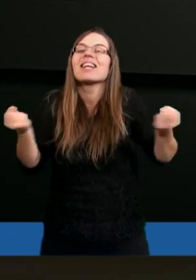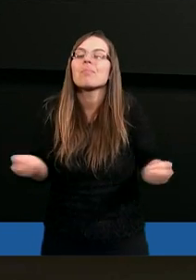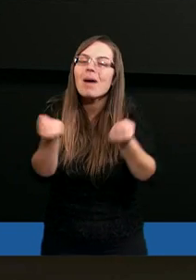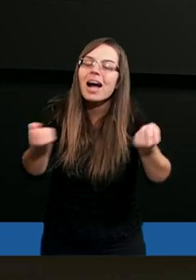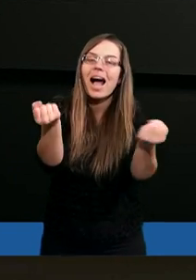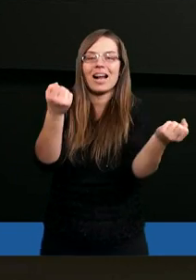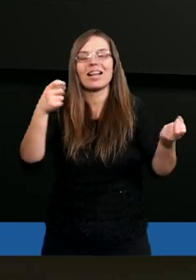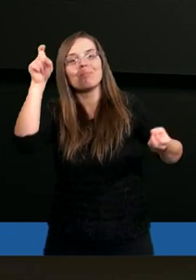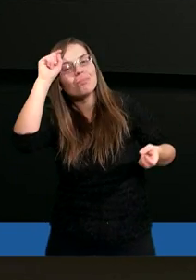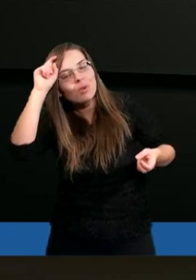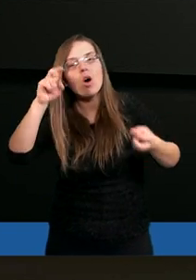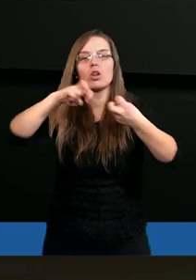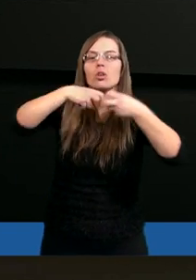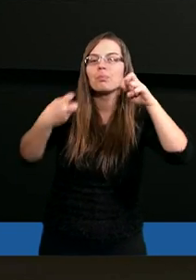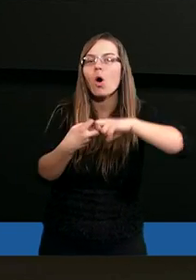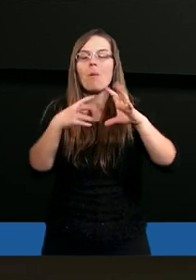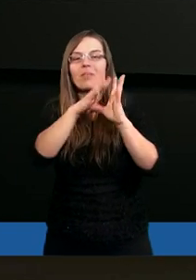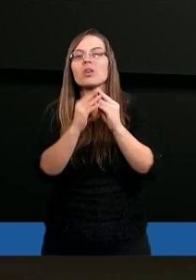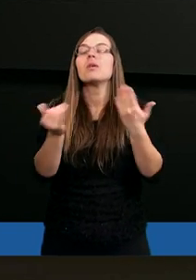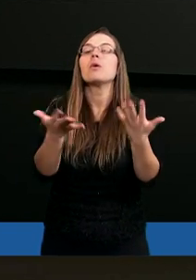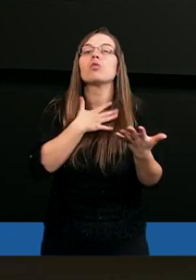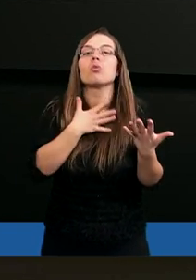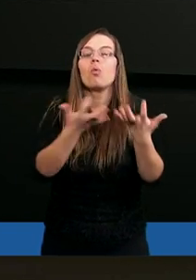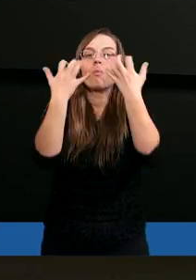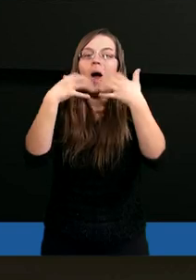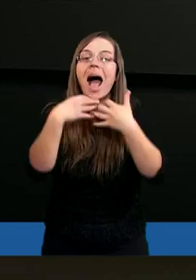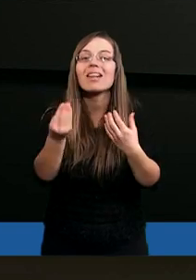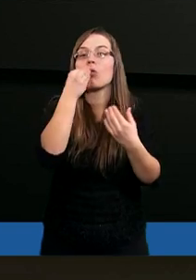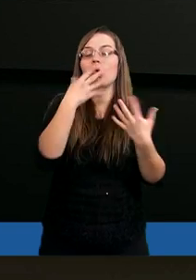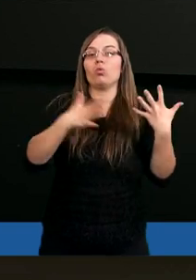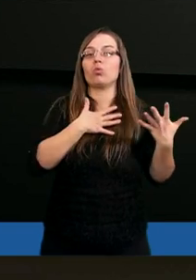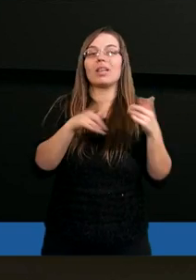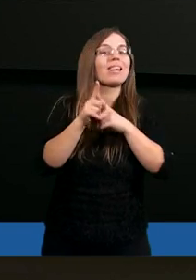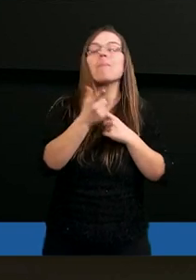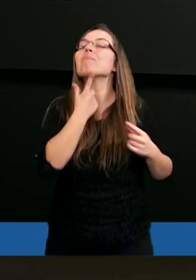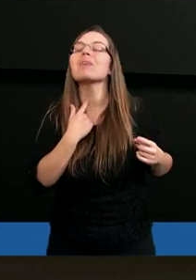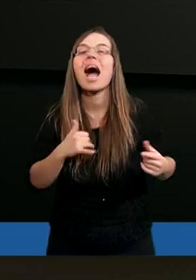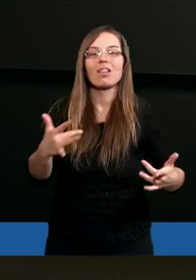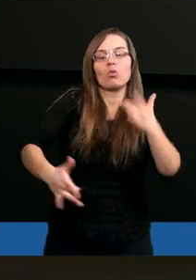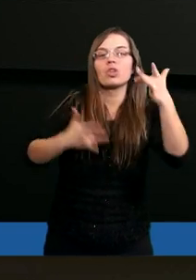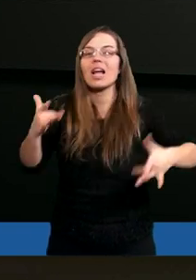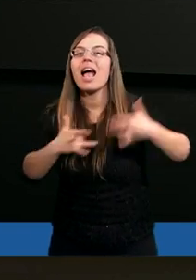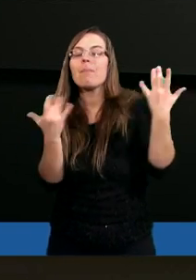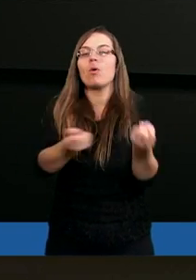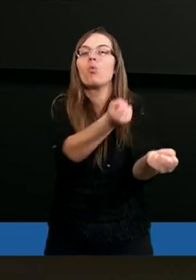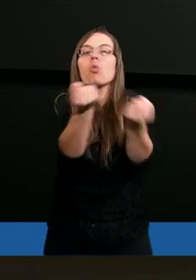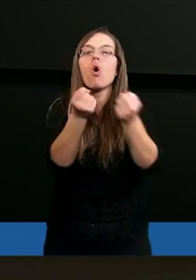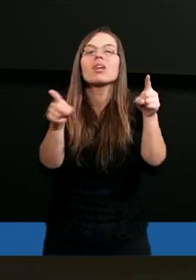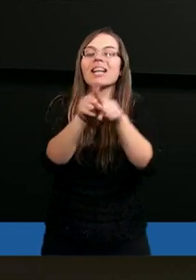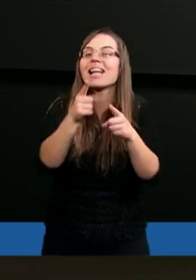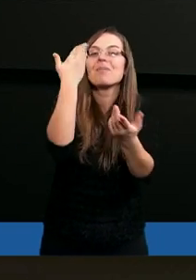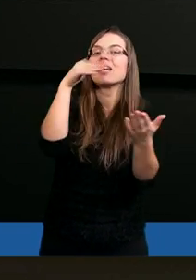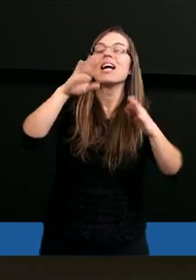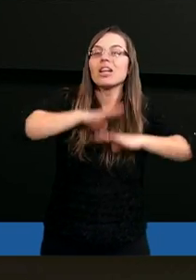Zmaganie, trud. Łaknął, pragnął, cierpiał, znosił